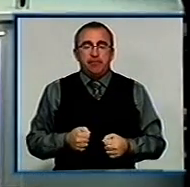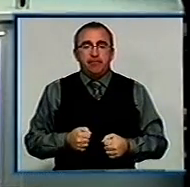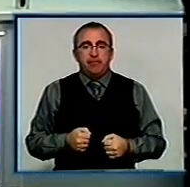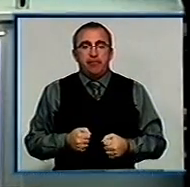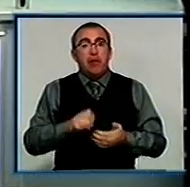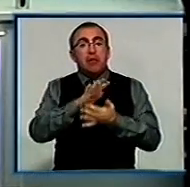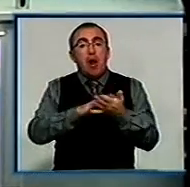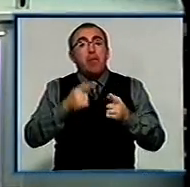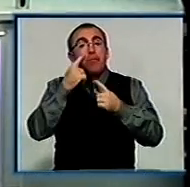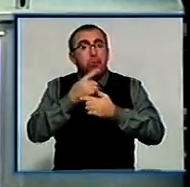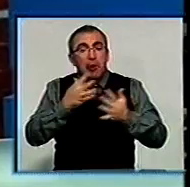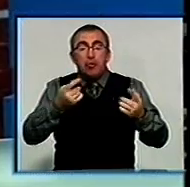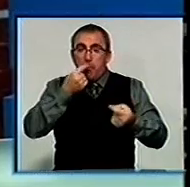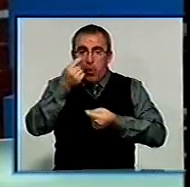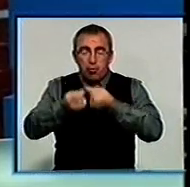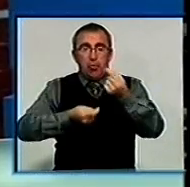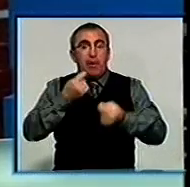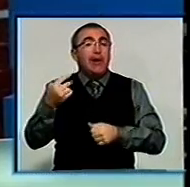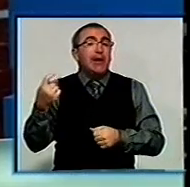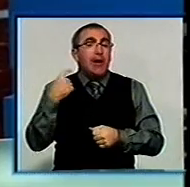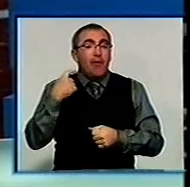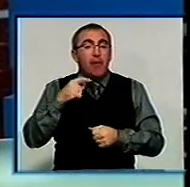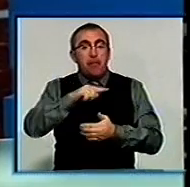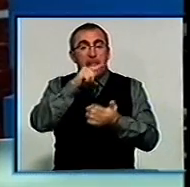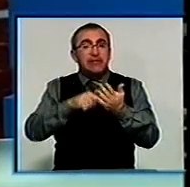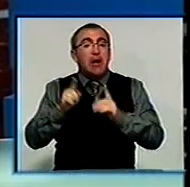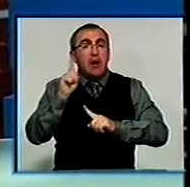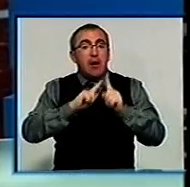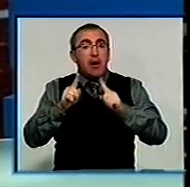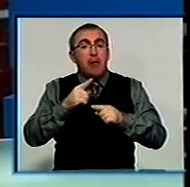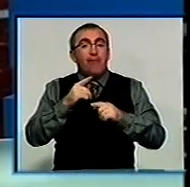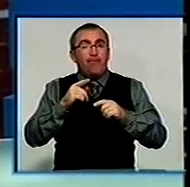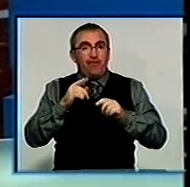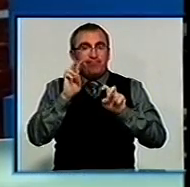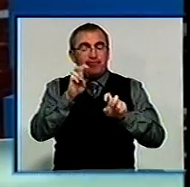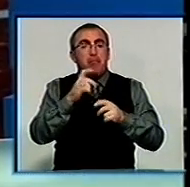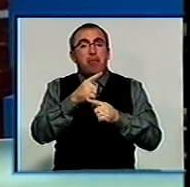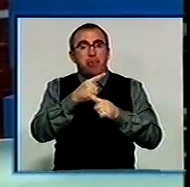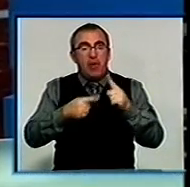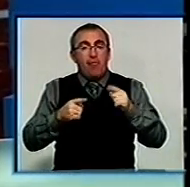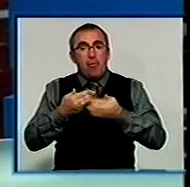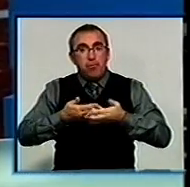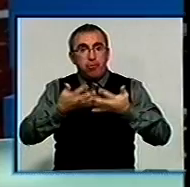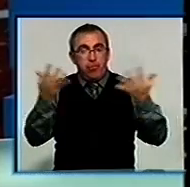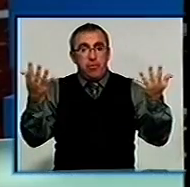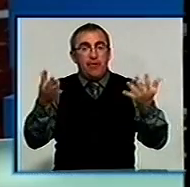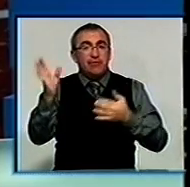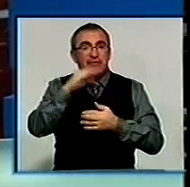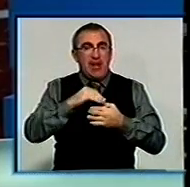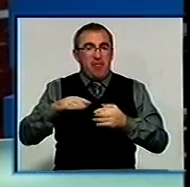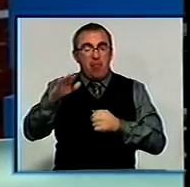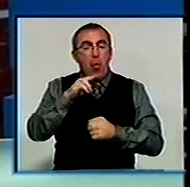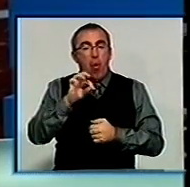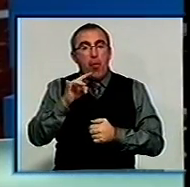Талі більше в подробицях. Кіровоградську міську раду, визнаного напівпублічною протягом останніх чотирьох місяців представники всеукраїнської мережі